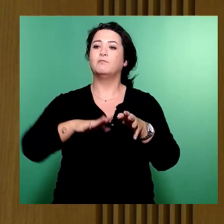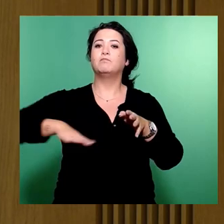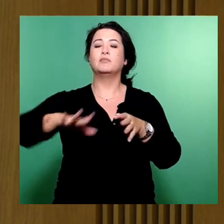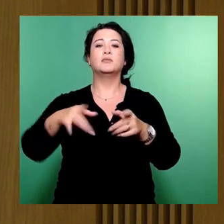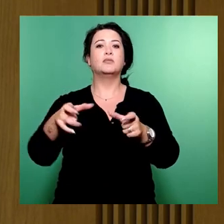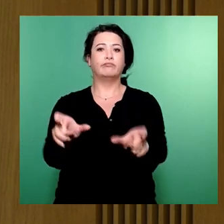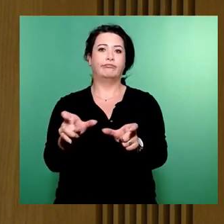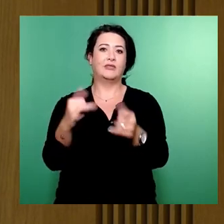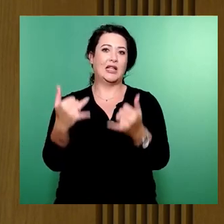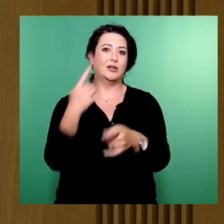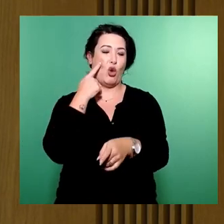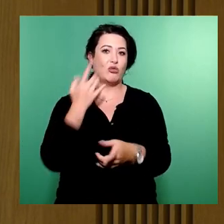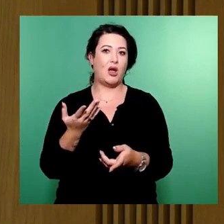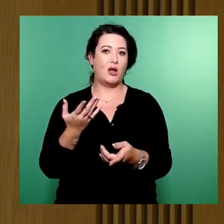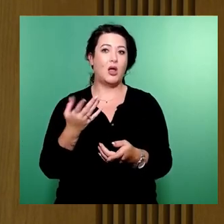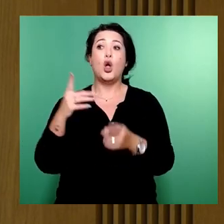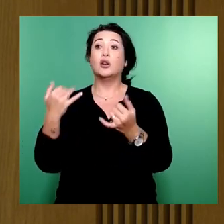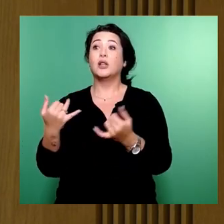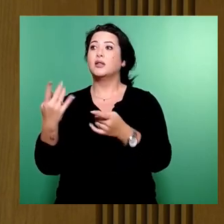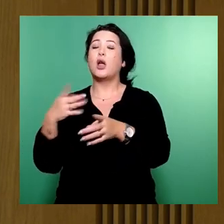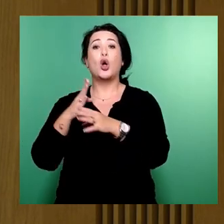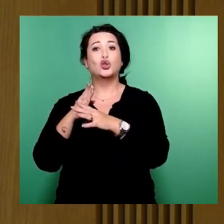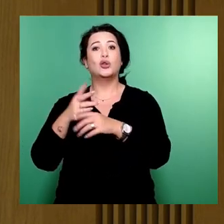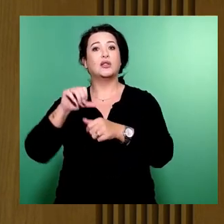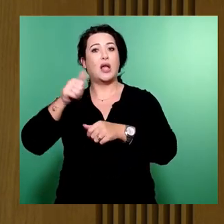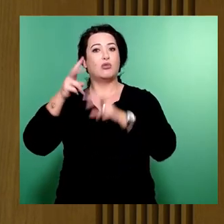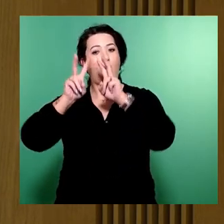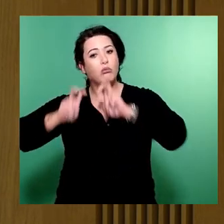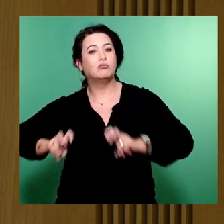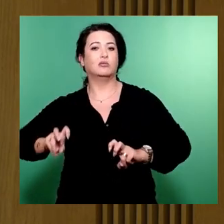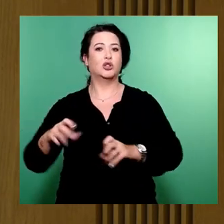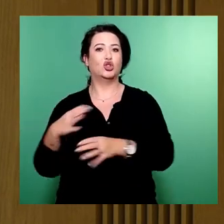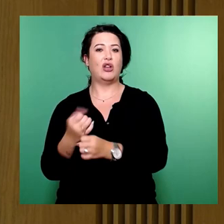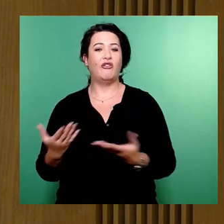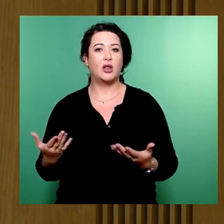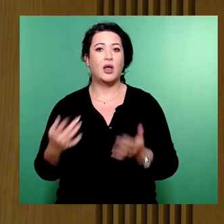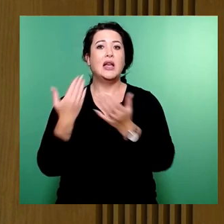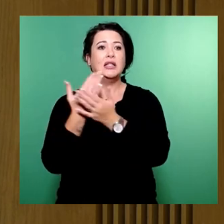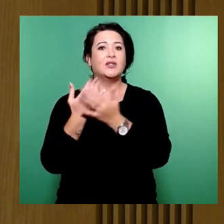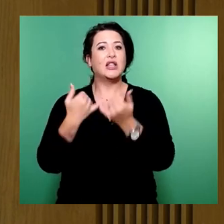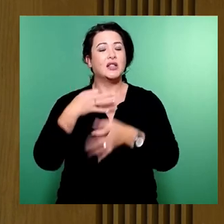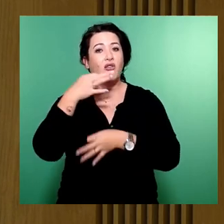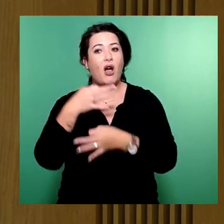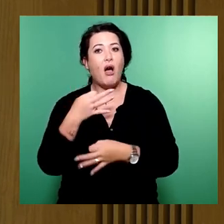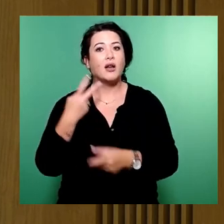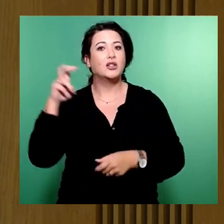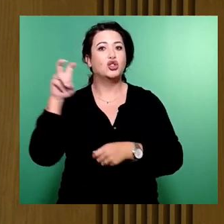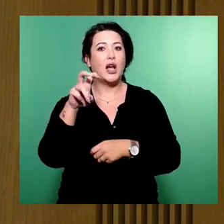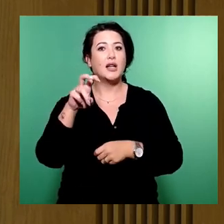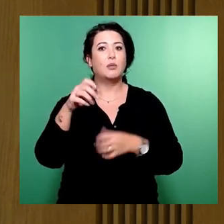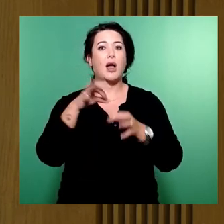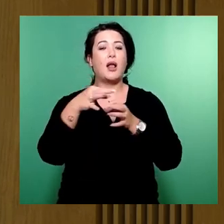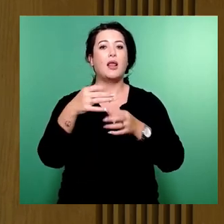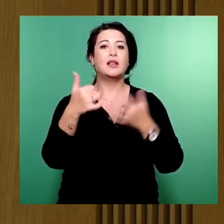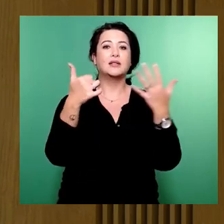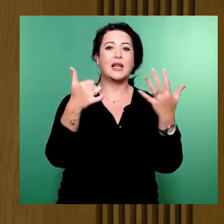DVB konnten inzwischen die ersten Erkenntnisse gewonnen werden. Ich habe da folgende Frage. Welche Zeitersparnis konnte für die Straßenbahnlinie 6 und 12 zwischen der